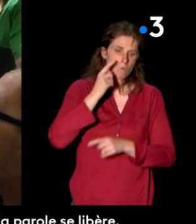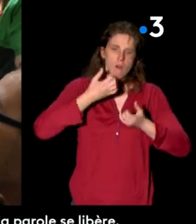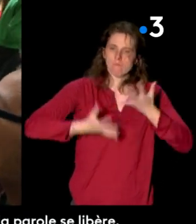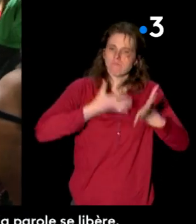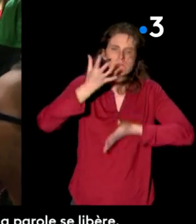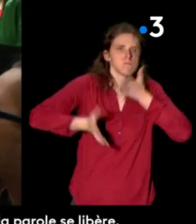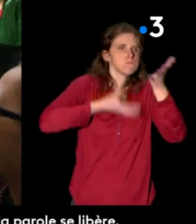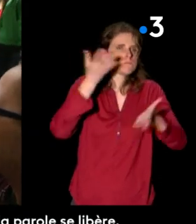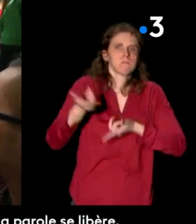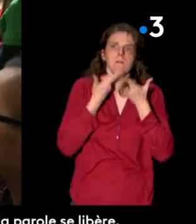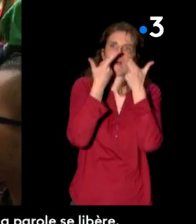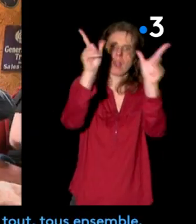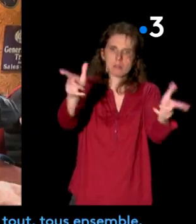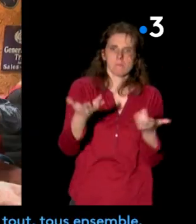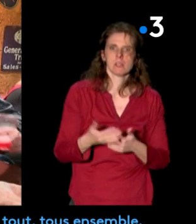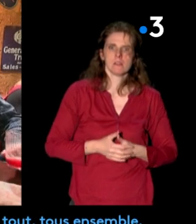libère.